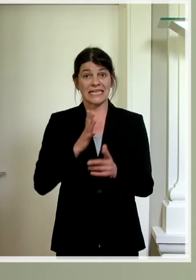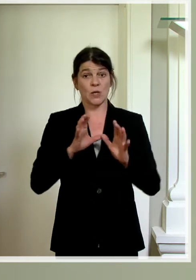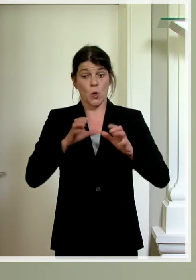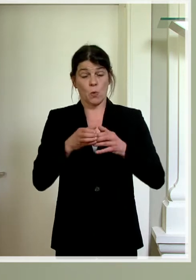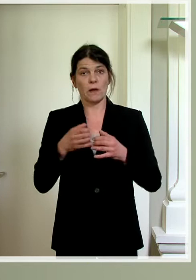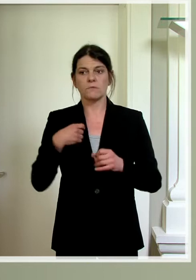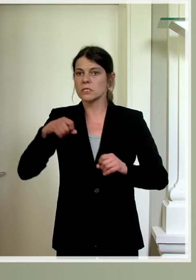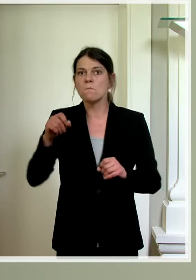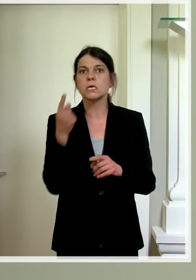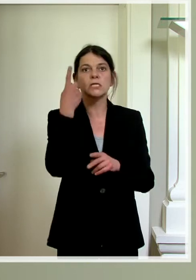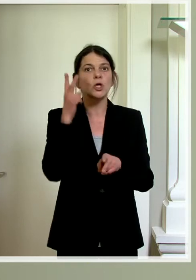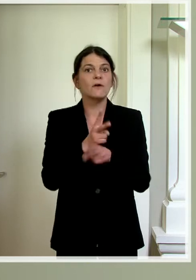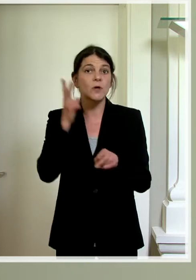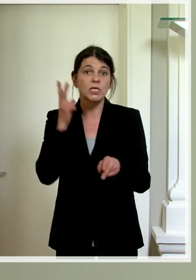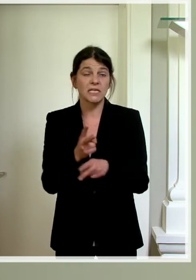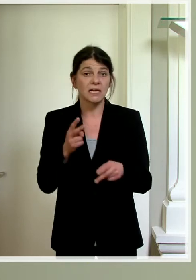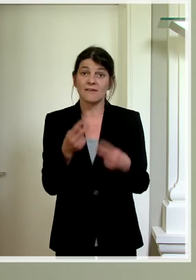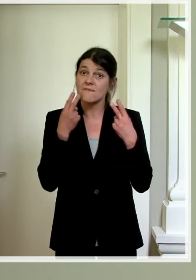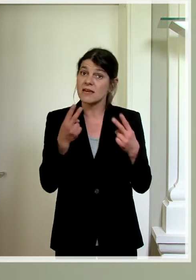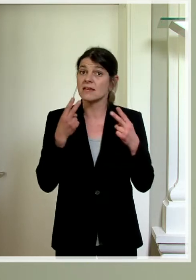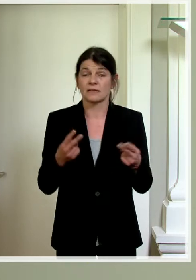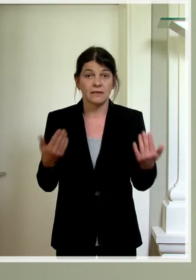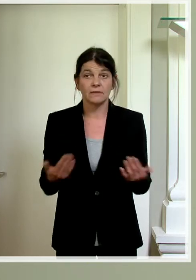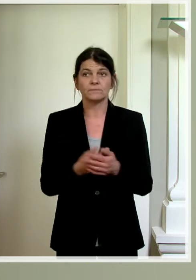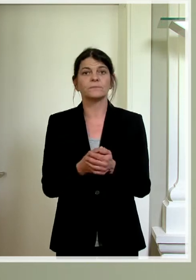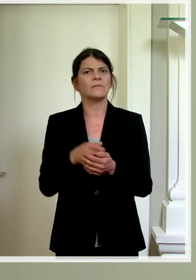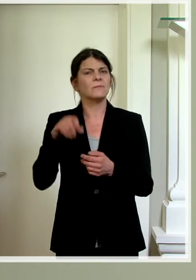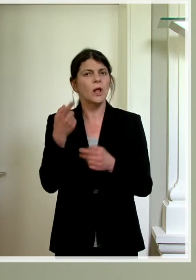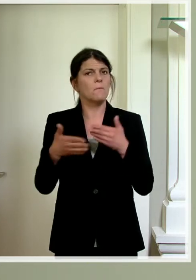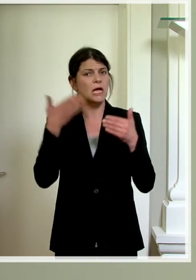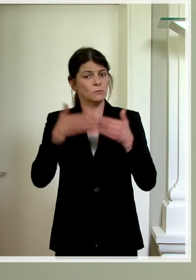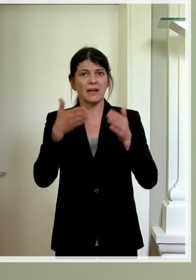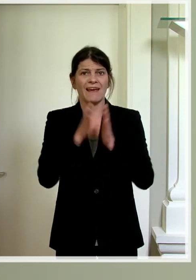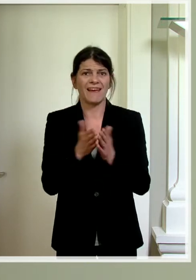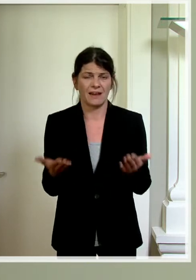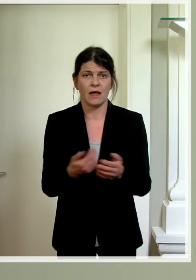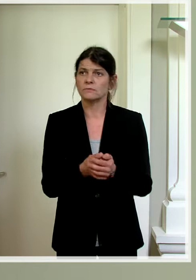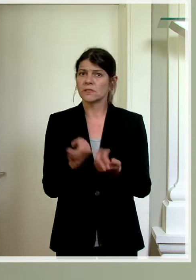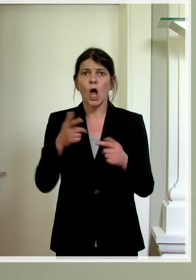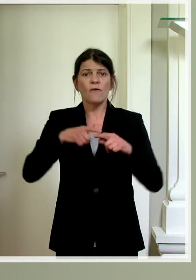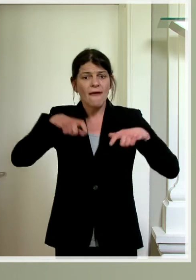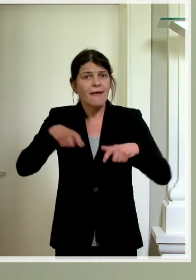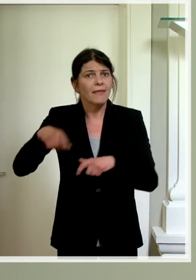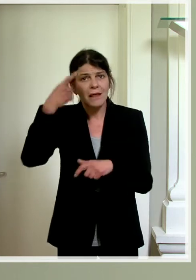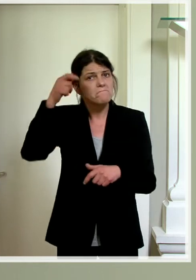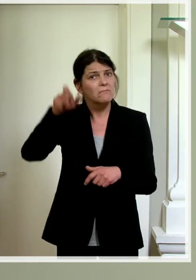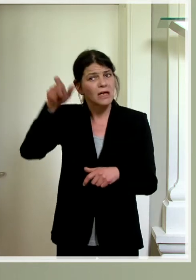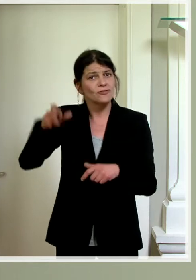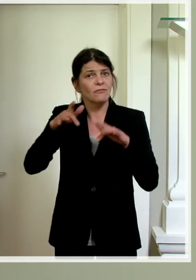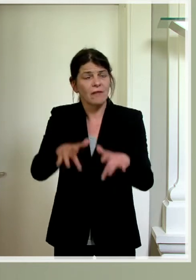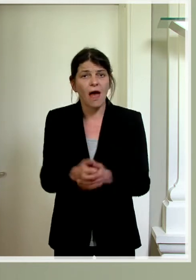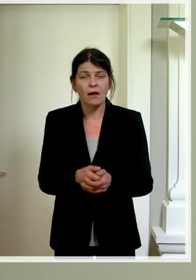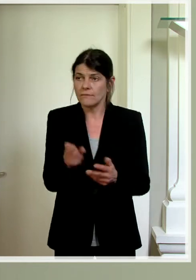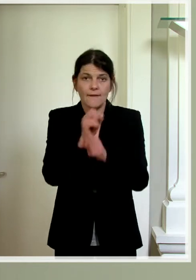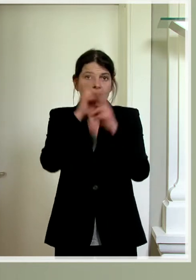besondere Vorsicht walten lassen. Gerade bei diesem Beispiel in der Kirche halten sich oft ältere Personen auf. Die gehören